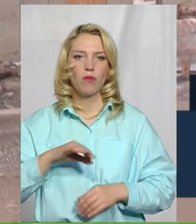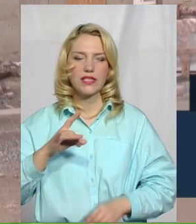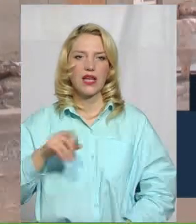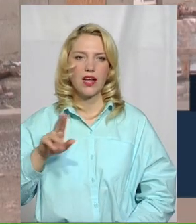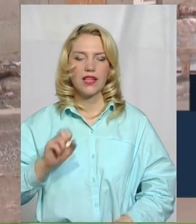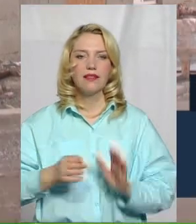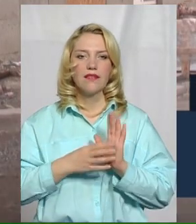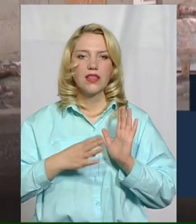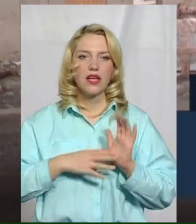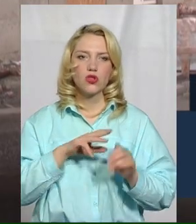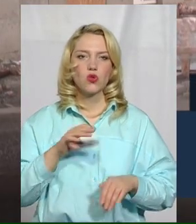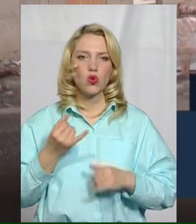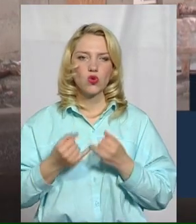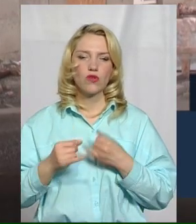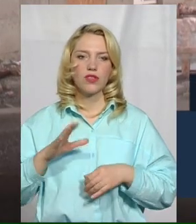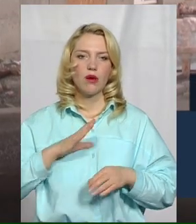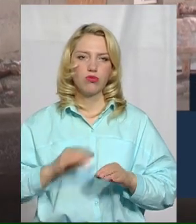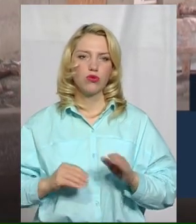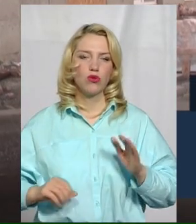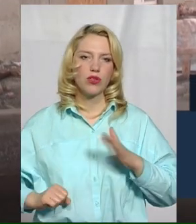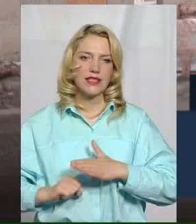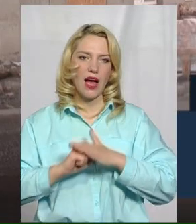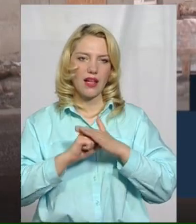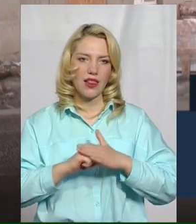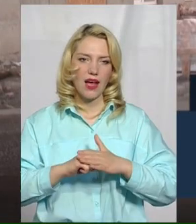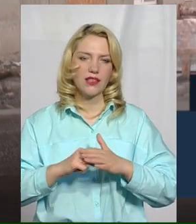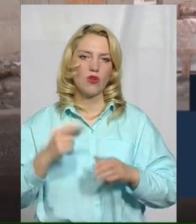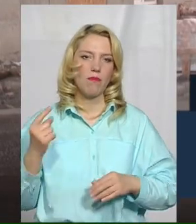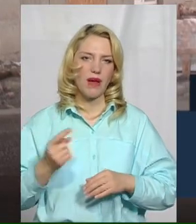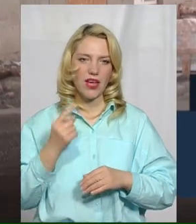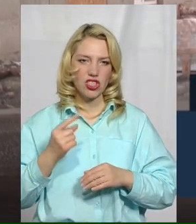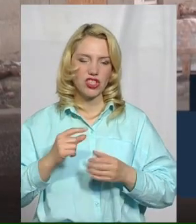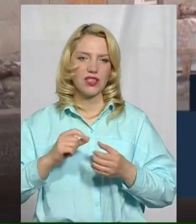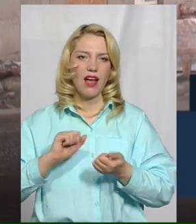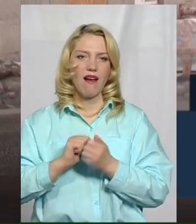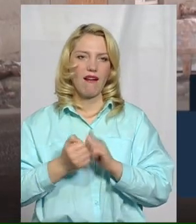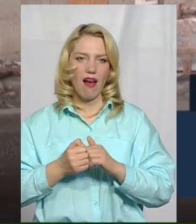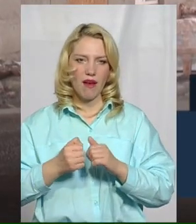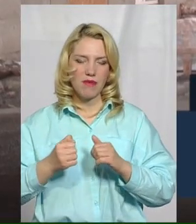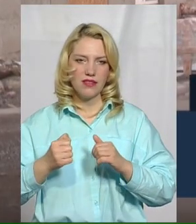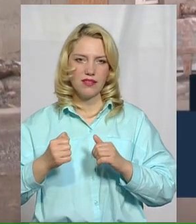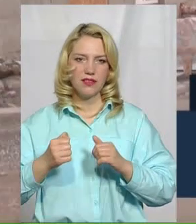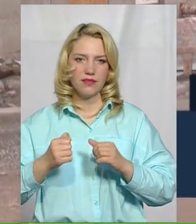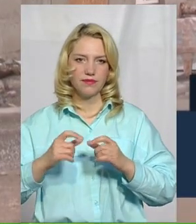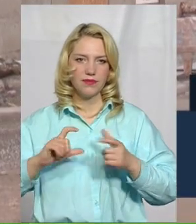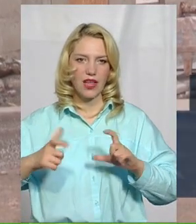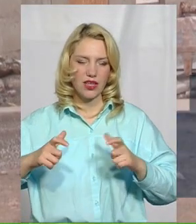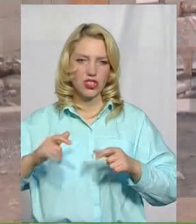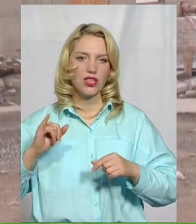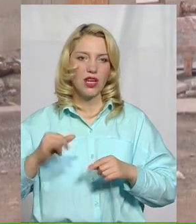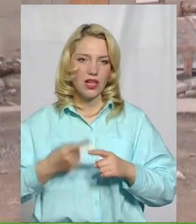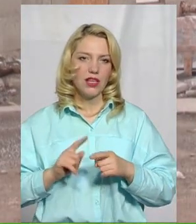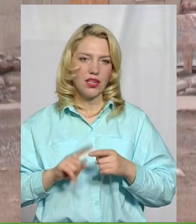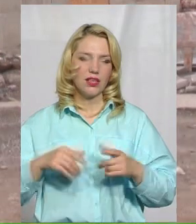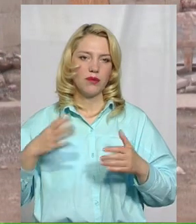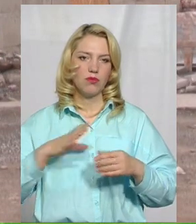жовтня було закладено перший камінь наріжний в цій будові і от за півтора року